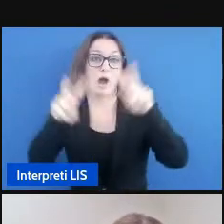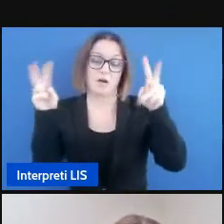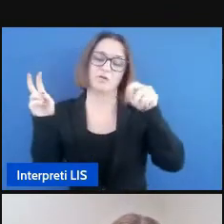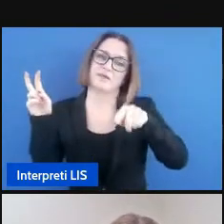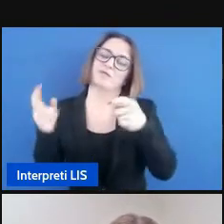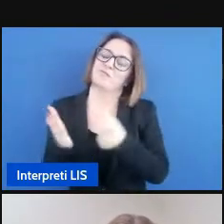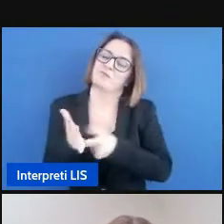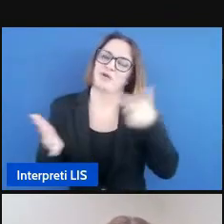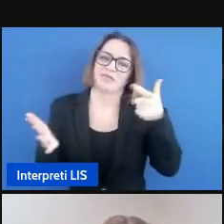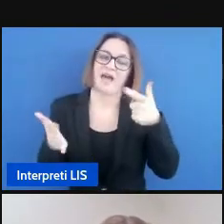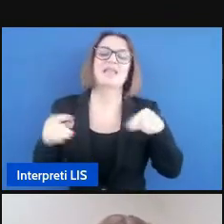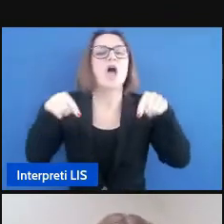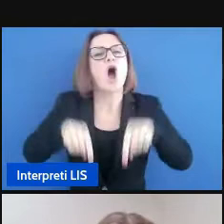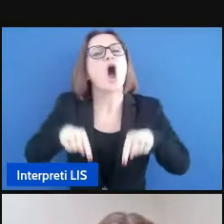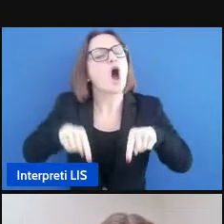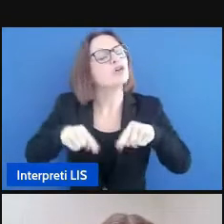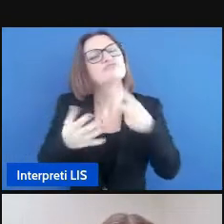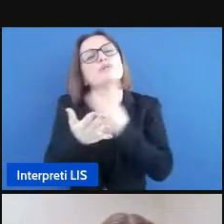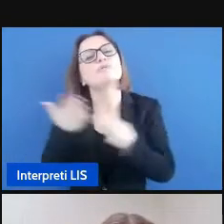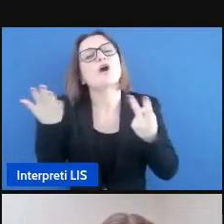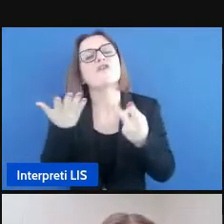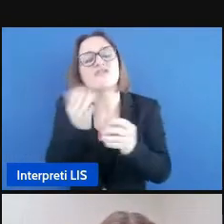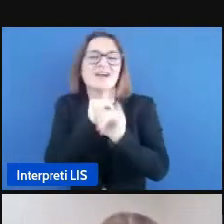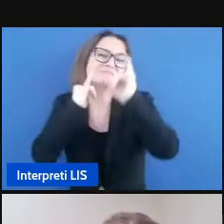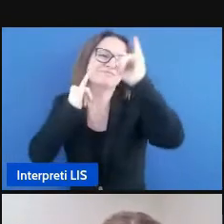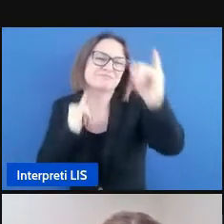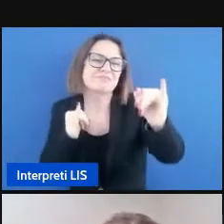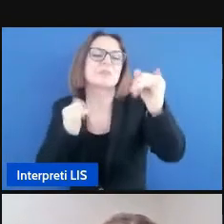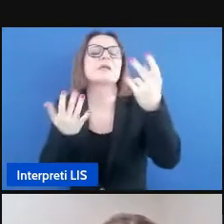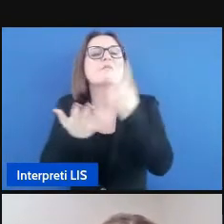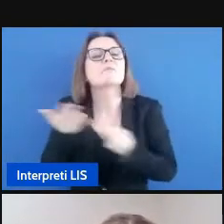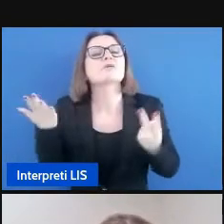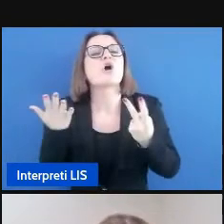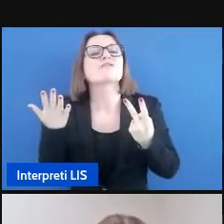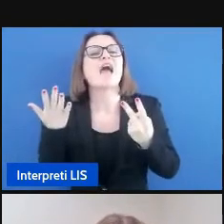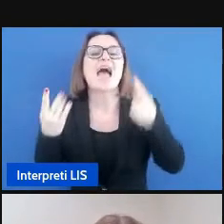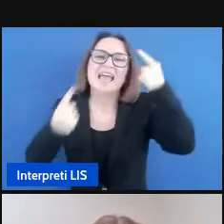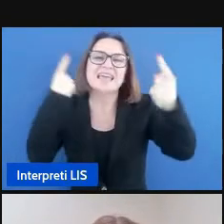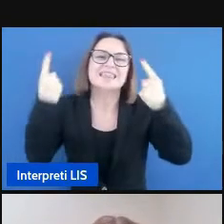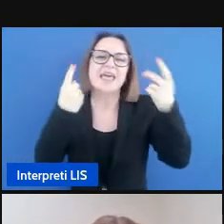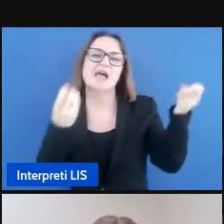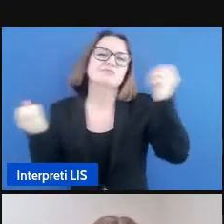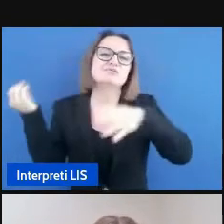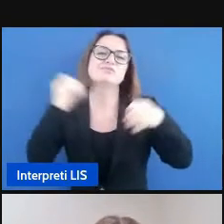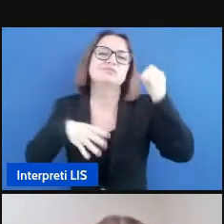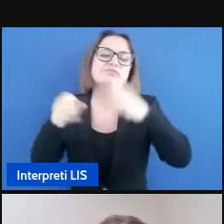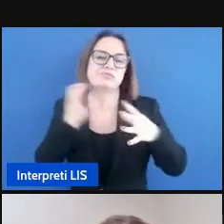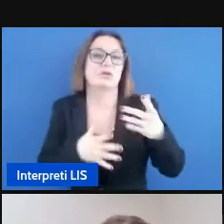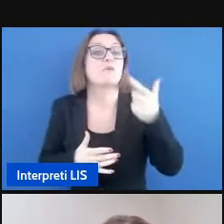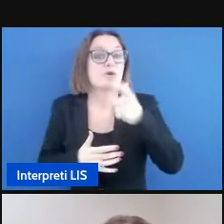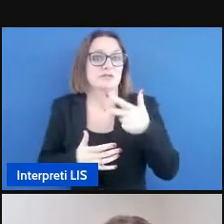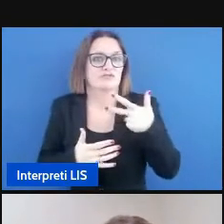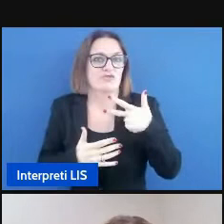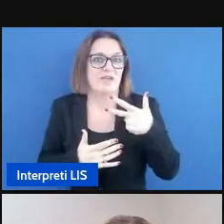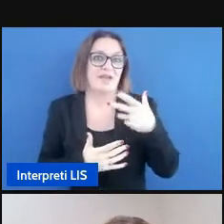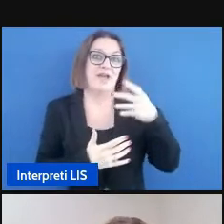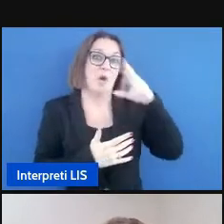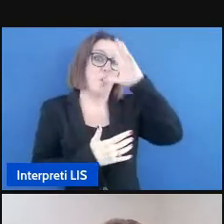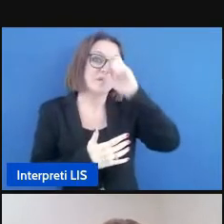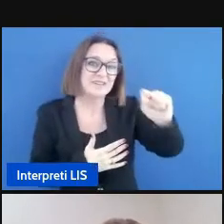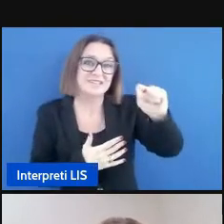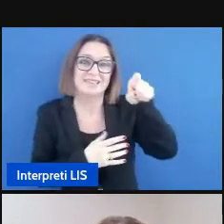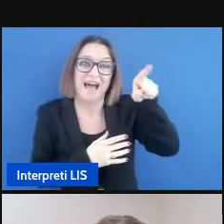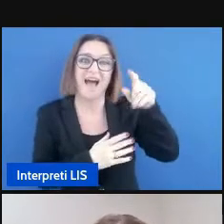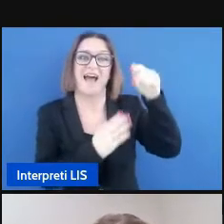proveremo oggi un po virtualmente a mettere in rete più voci le voci dell'università del mondo della ricerca